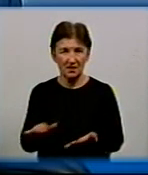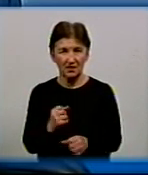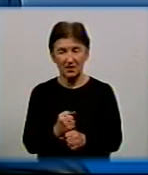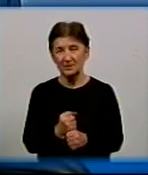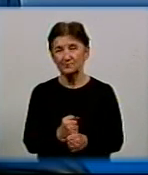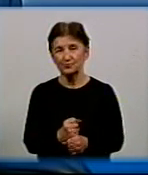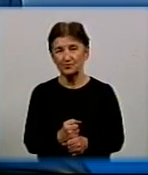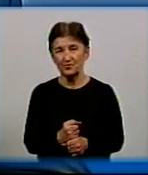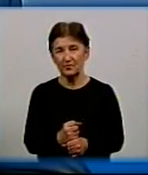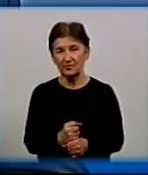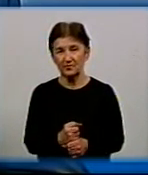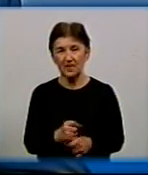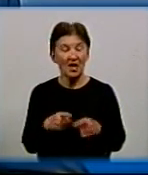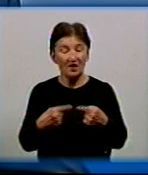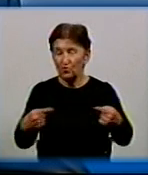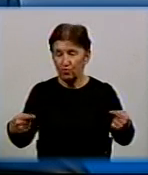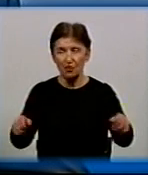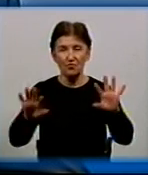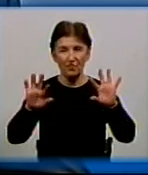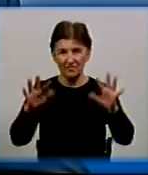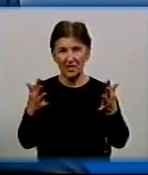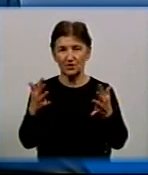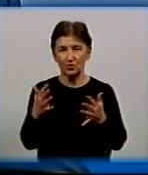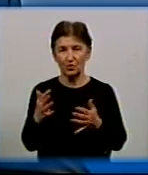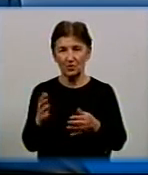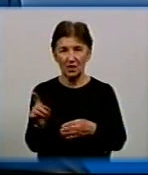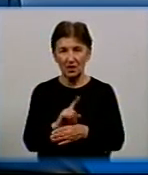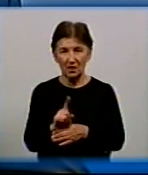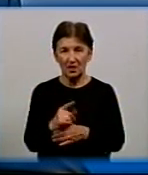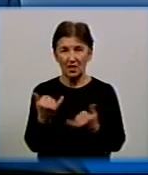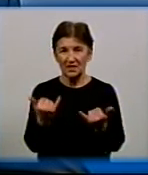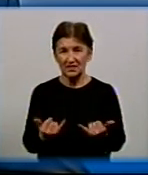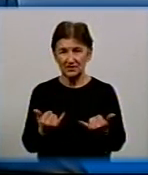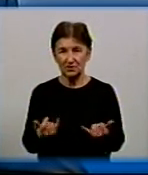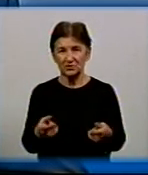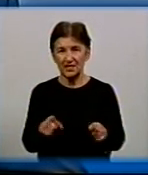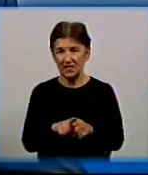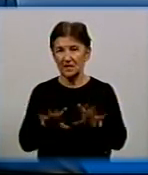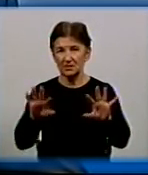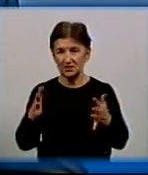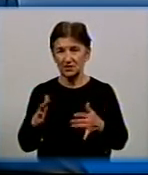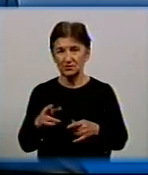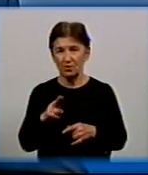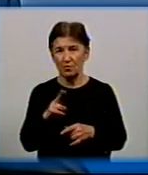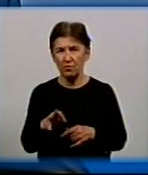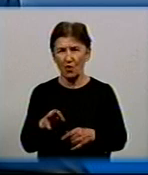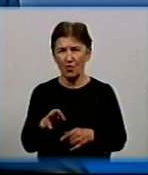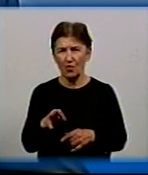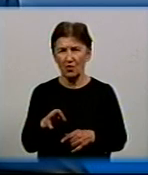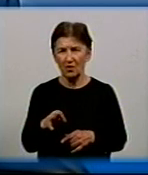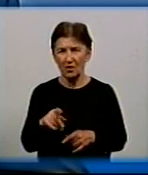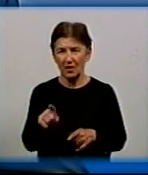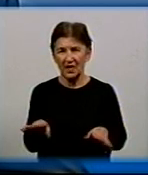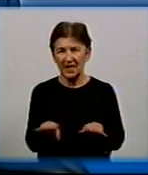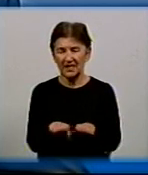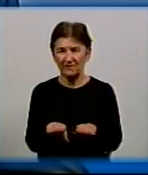-якому випадку, номінація зараз так склалася, що вона йде подекадно. І тому рівень